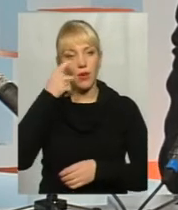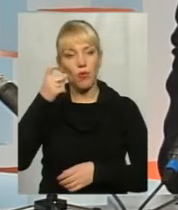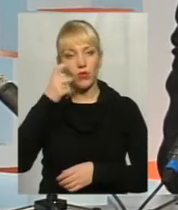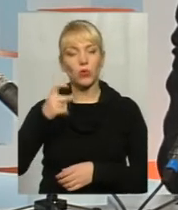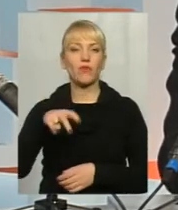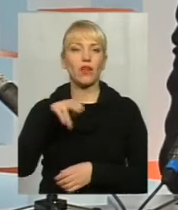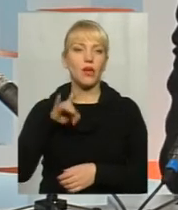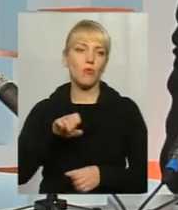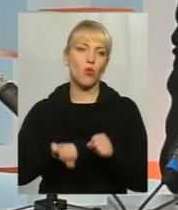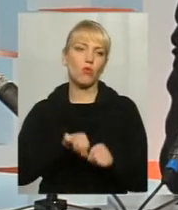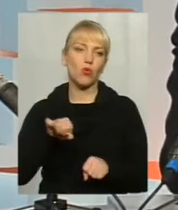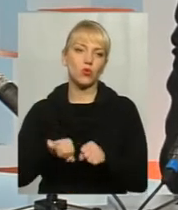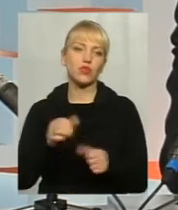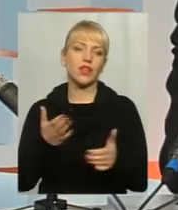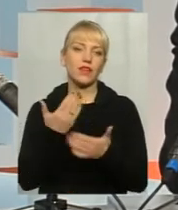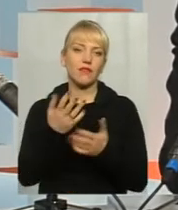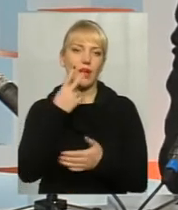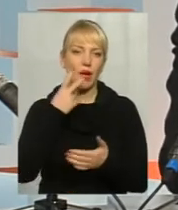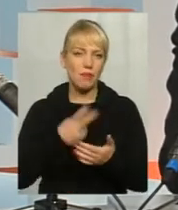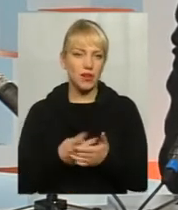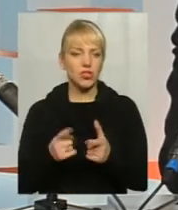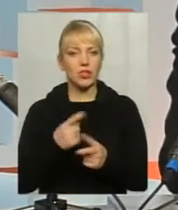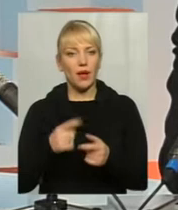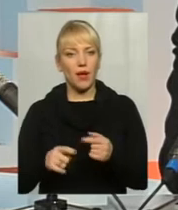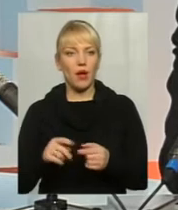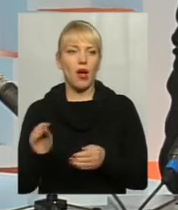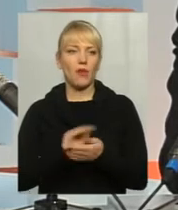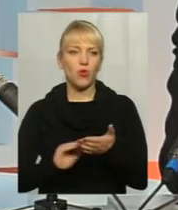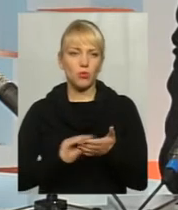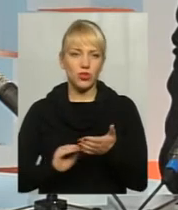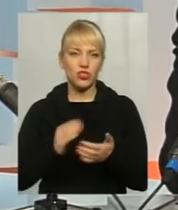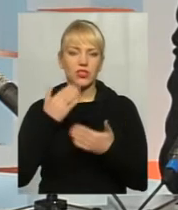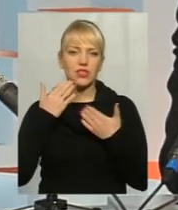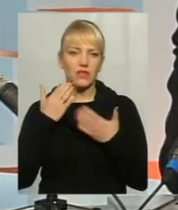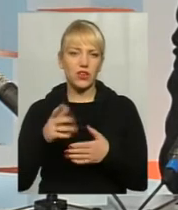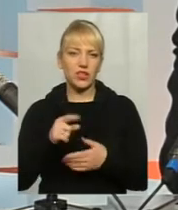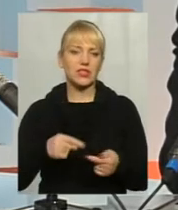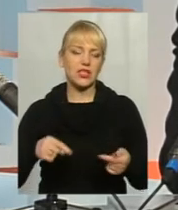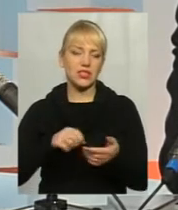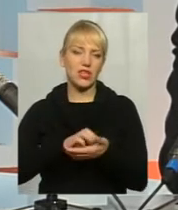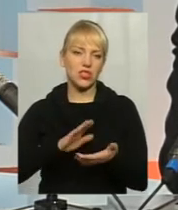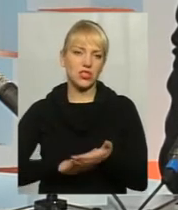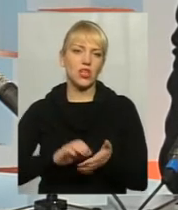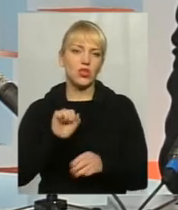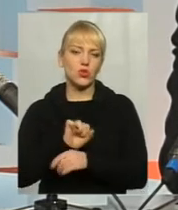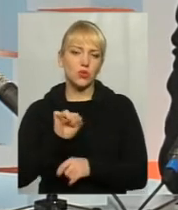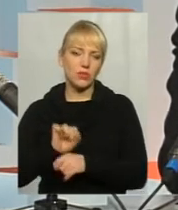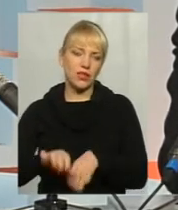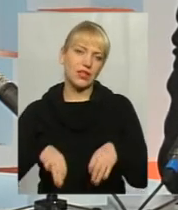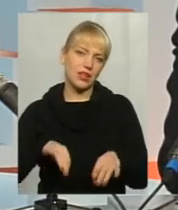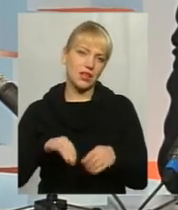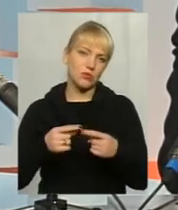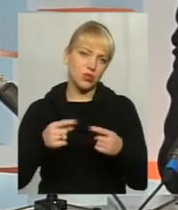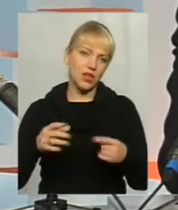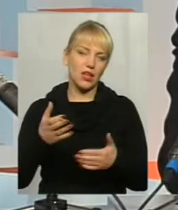про порушення, які ви бачите, або пишіть звернення з зазначенням зупинки транспортного засобу, маршруту і часу. Ми по